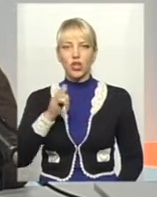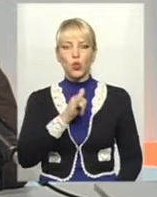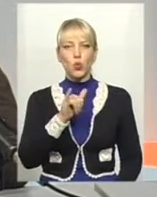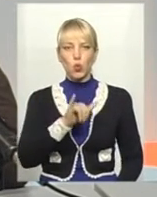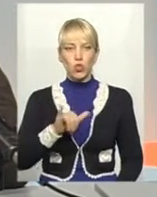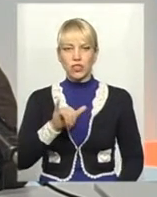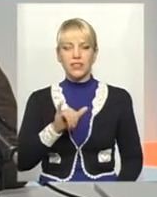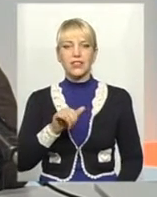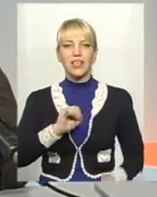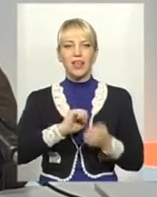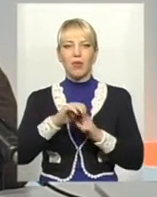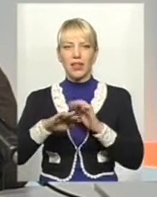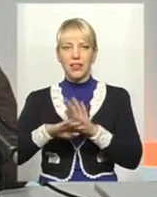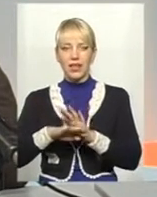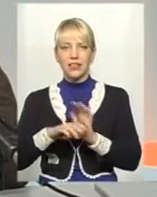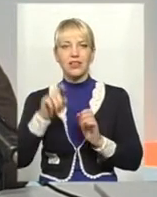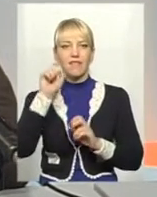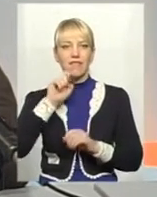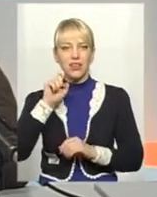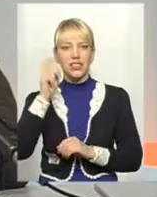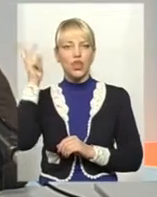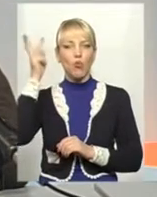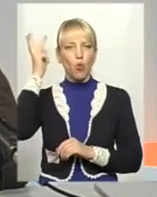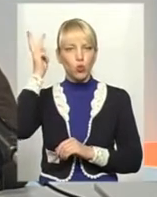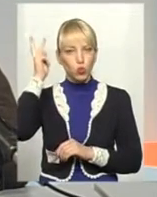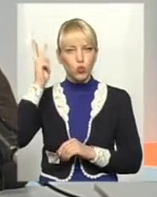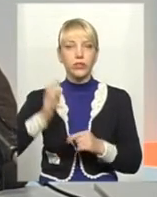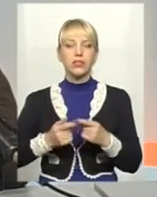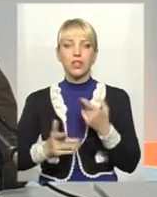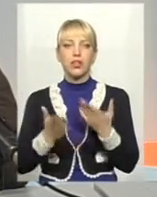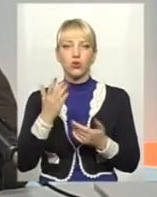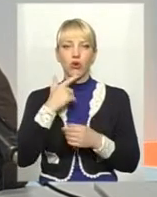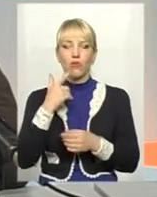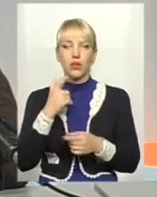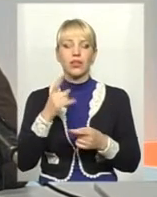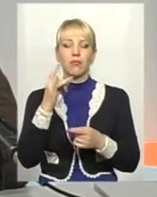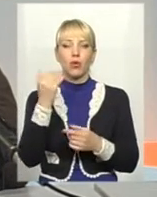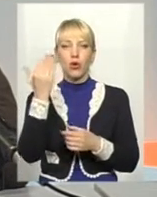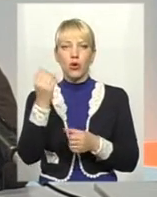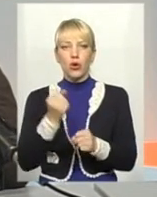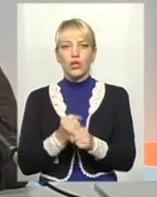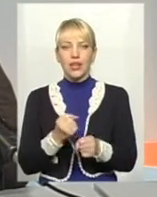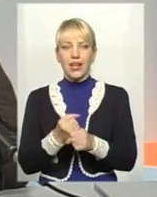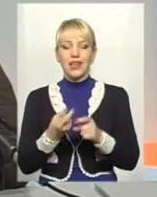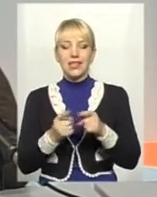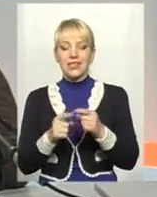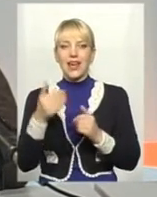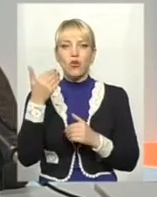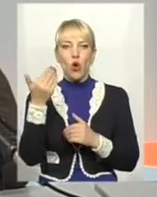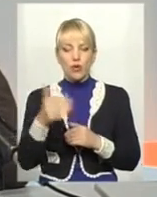Вінницький та Проскурівський. І саме, якщо говорити про діяльність Гальчевського і його загону, це ось ця територія.